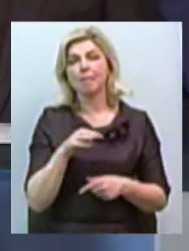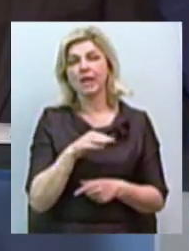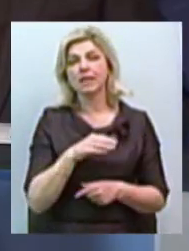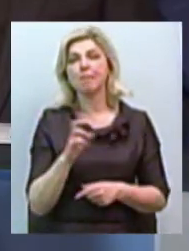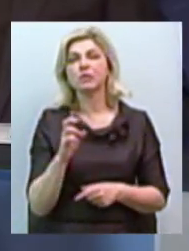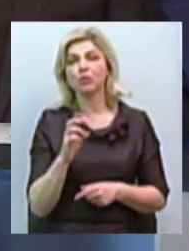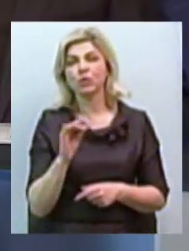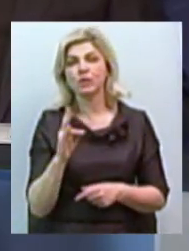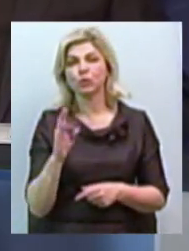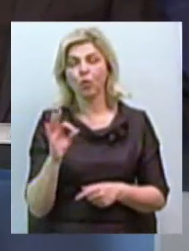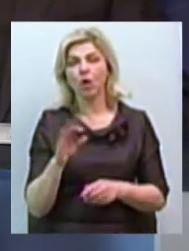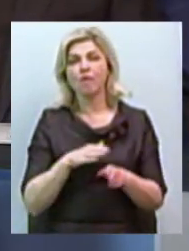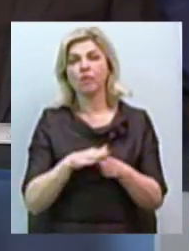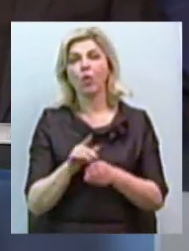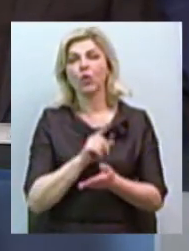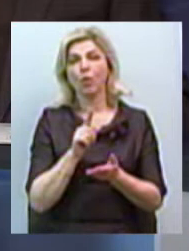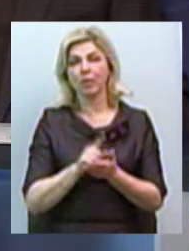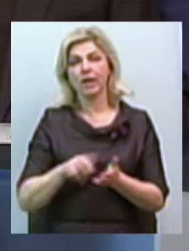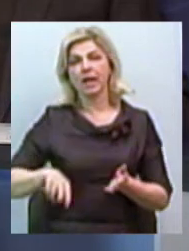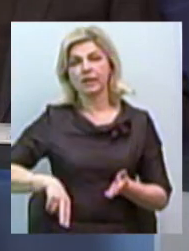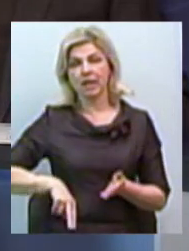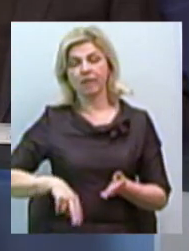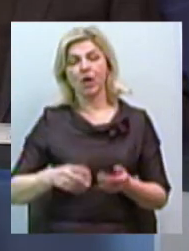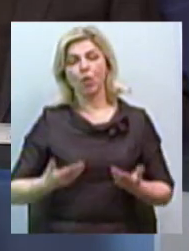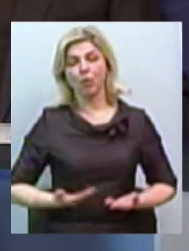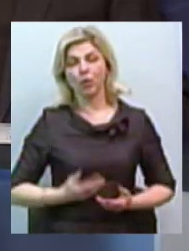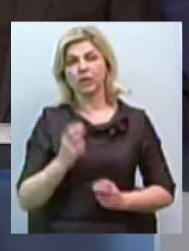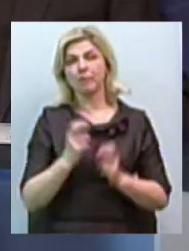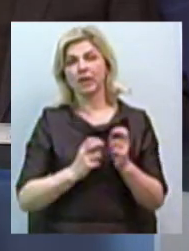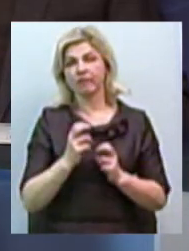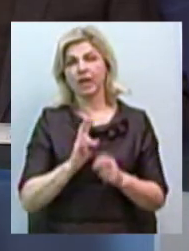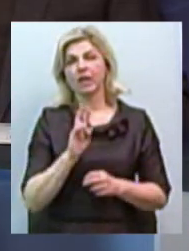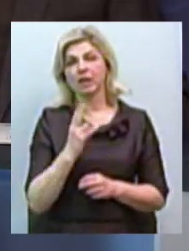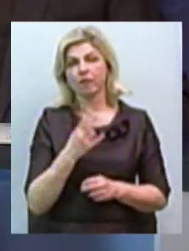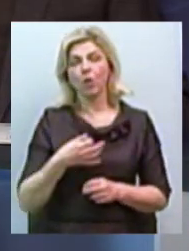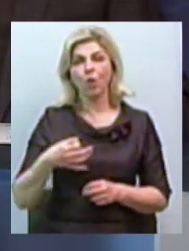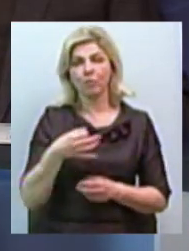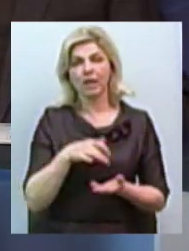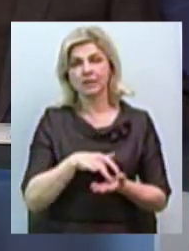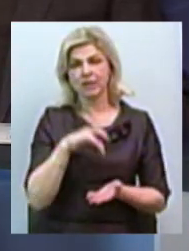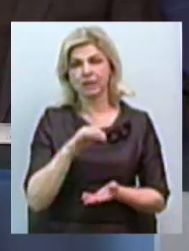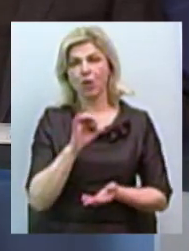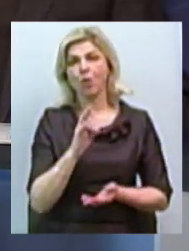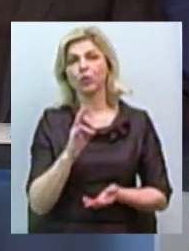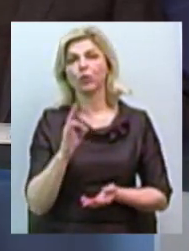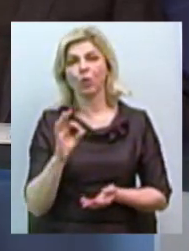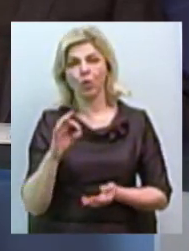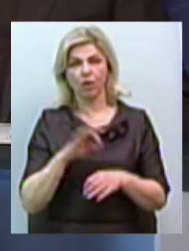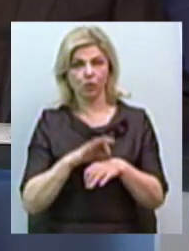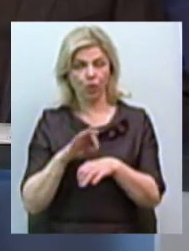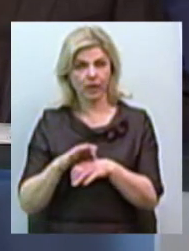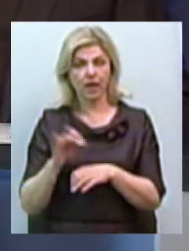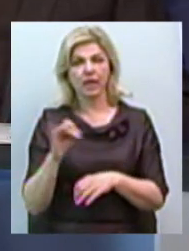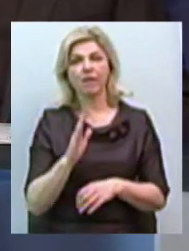виконуючи обов'язки директора комунального неприбуткового підприємства «Миколаївський обласний центр онкології» та